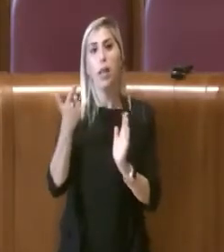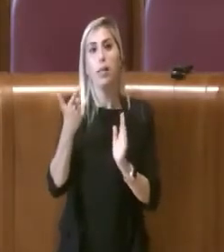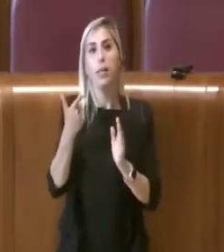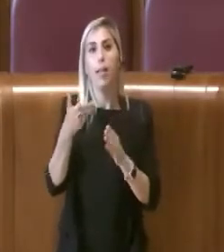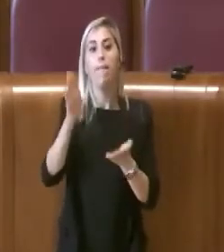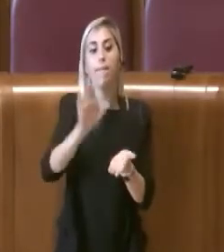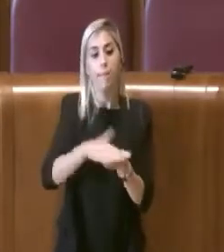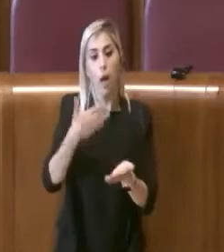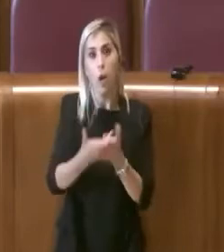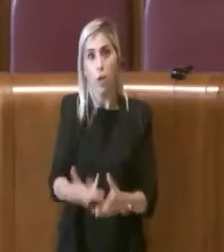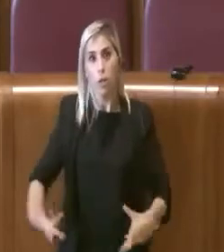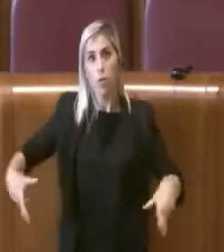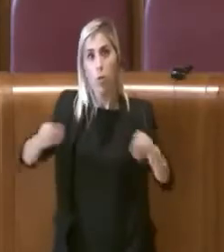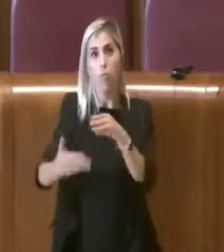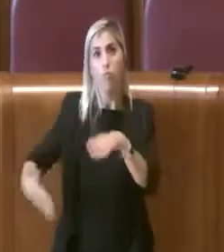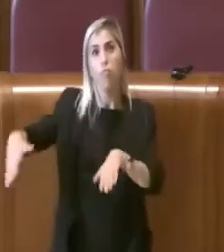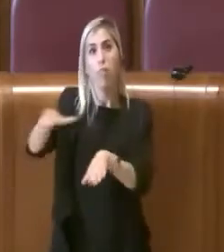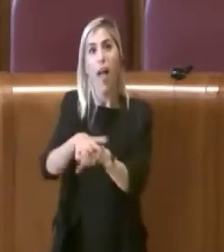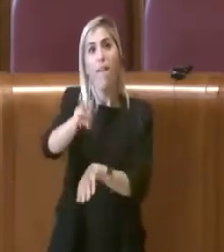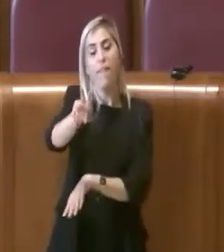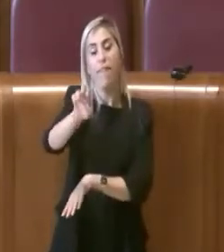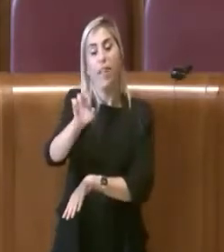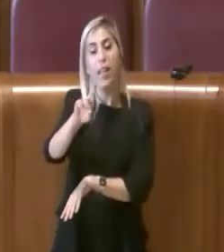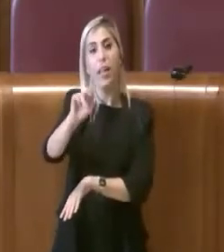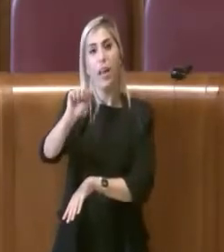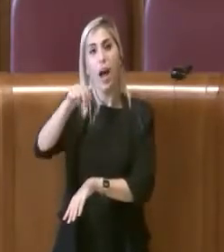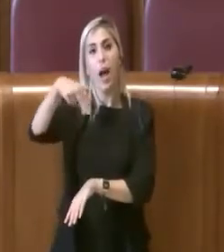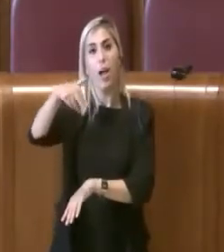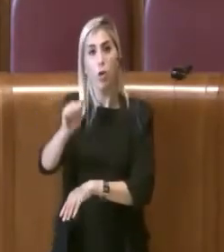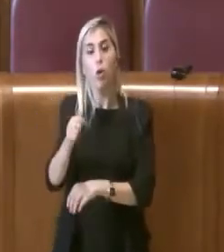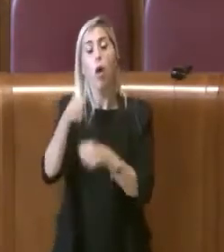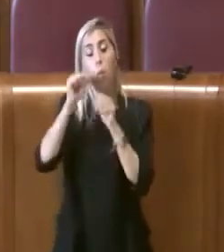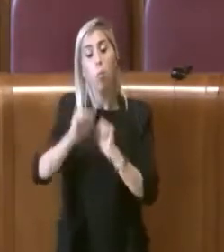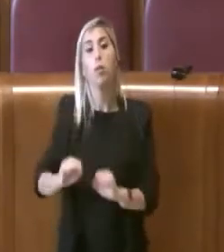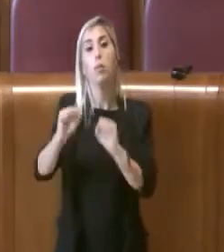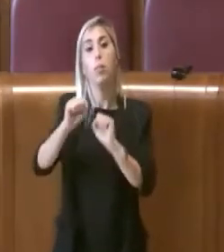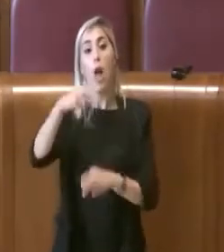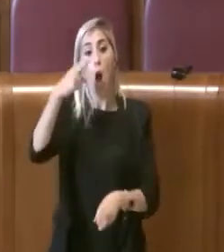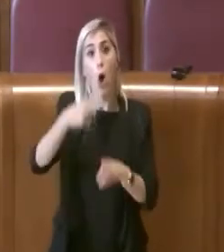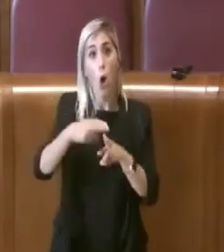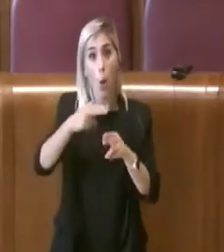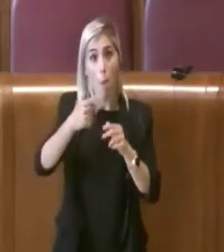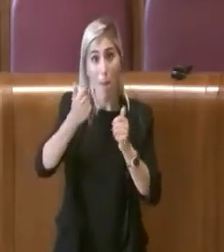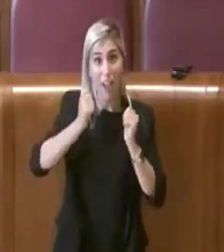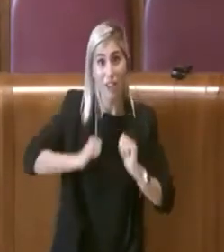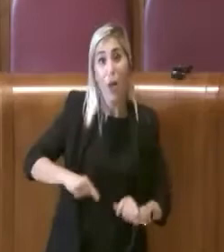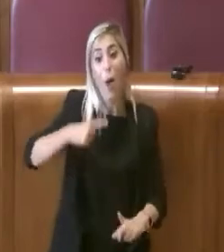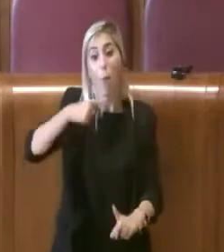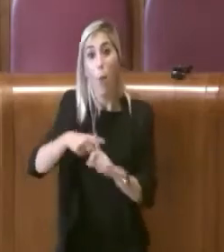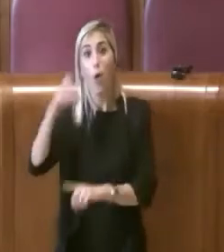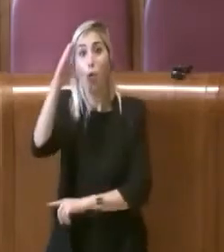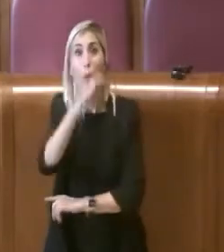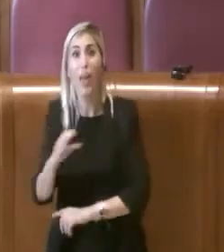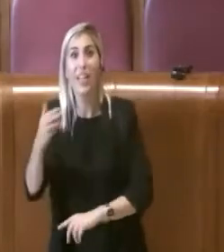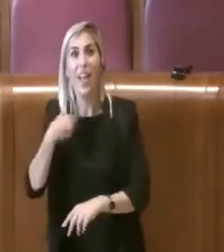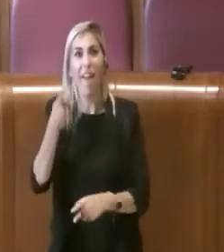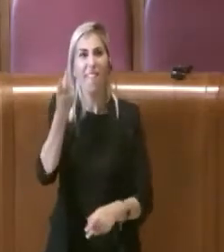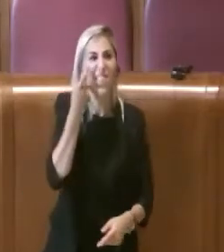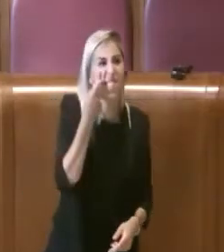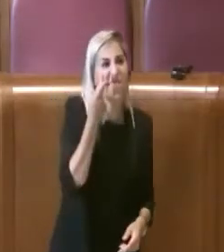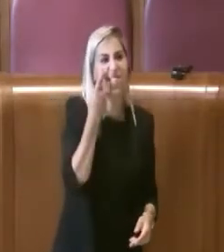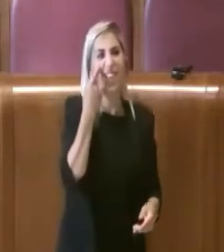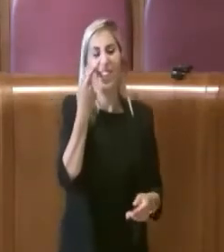rivalorizzare il cimitero del Verano, di dare l'opportunità ai romani e ai turisti di poter visitare